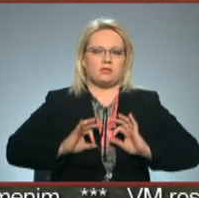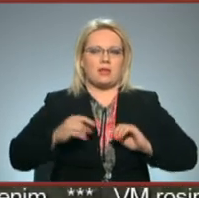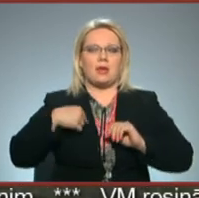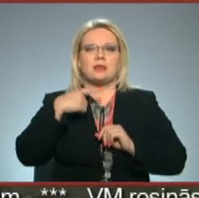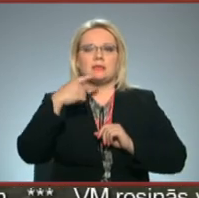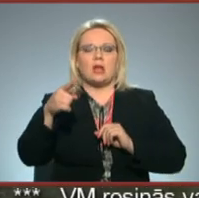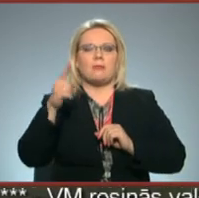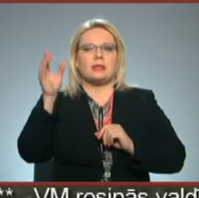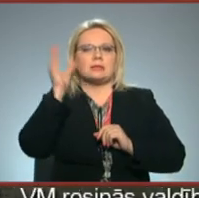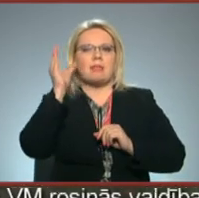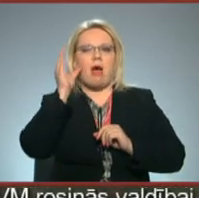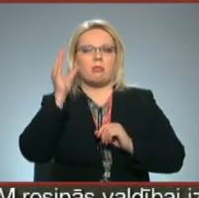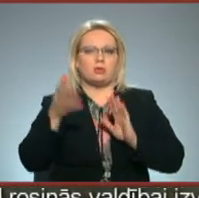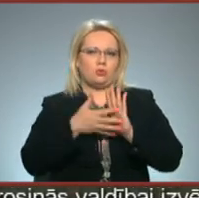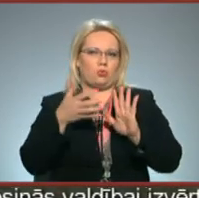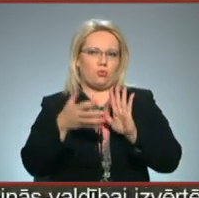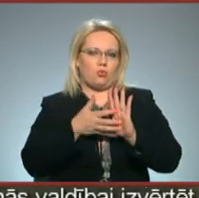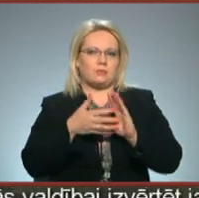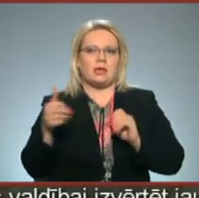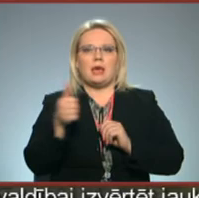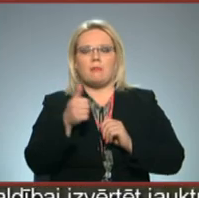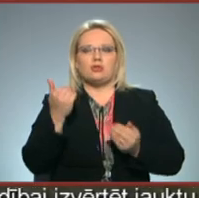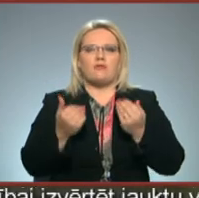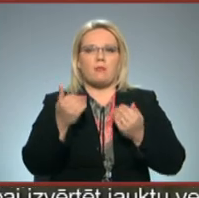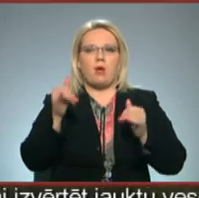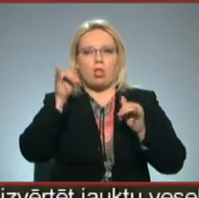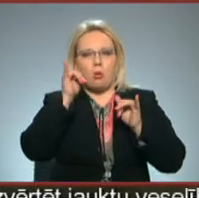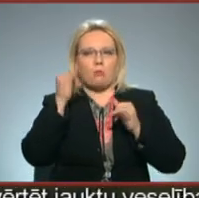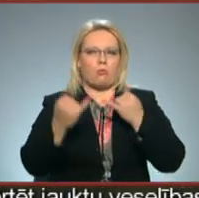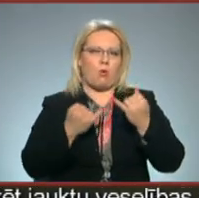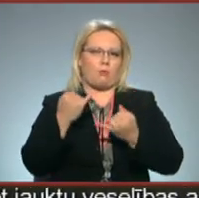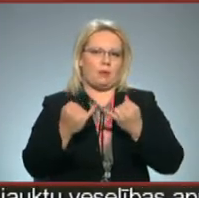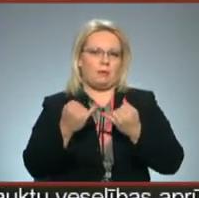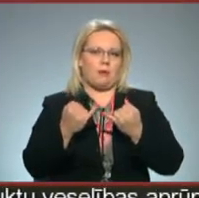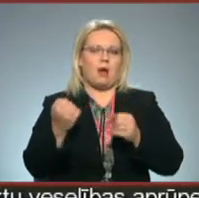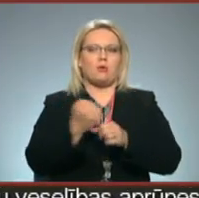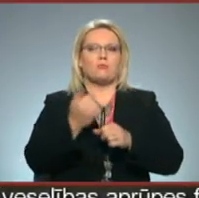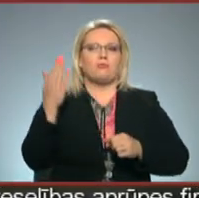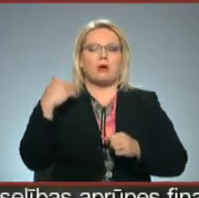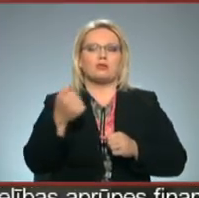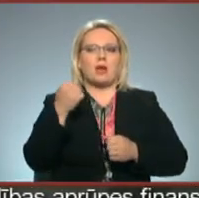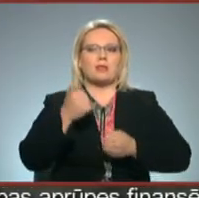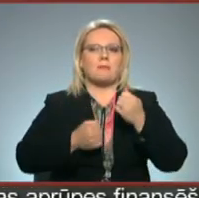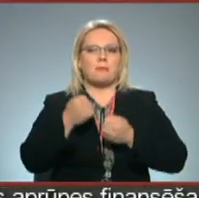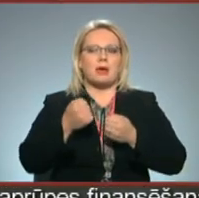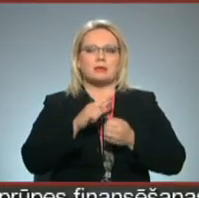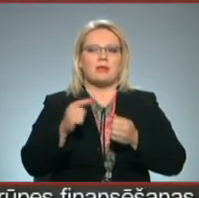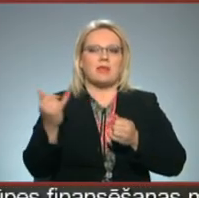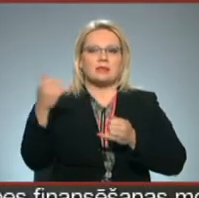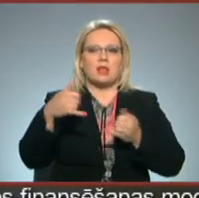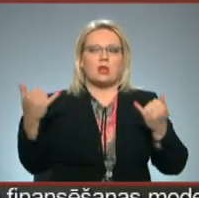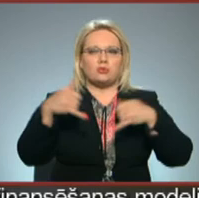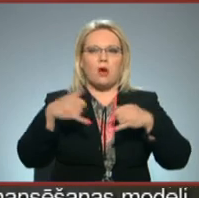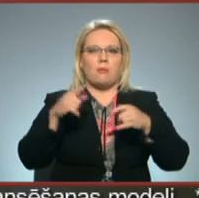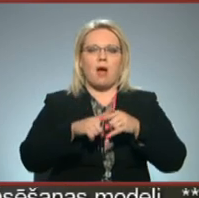teiktu, pat zinātnes trūkums. Ir tīpaši varbūt pat lopkopībā. Kopš pagājušā gada piensvērs netiek salītas kopā arī